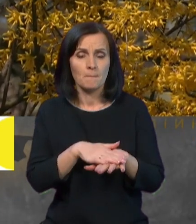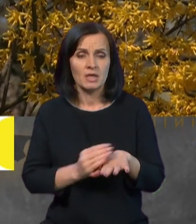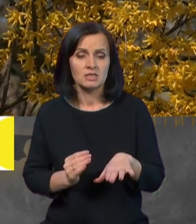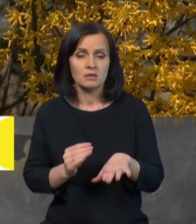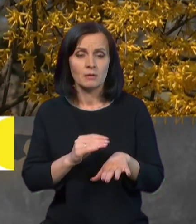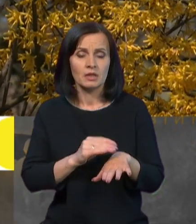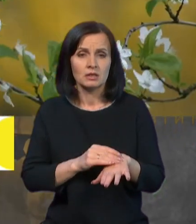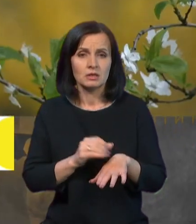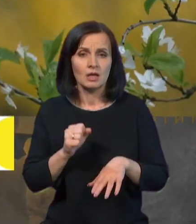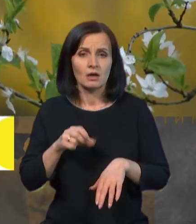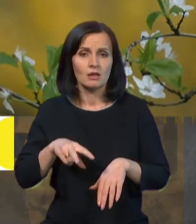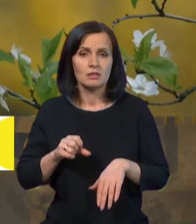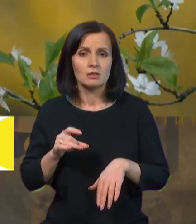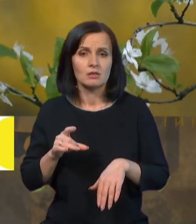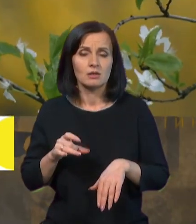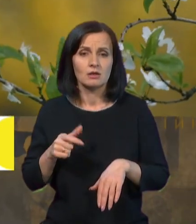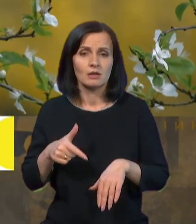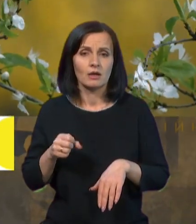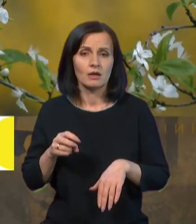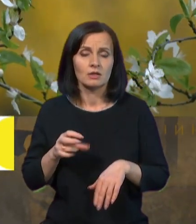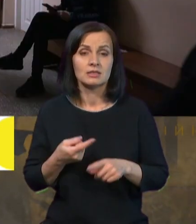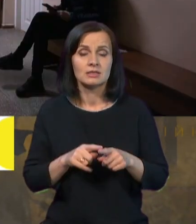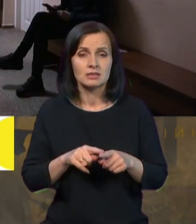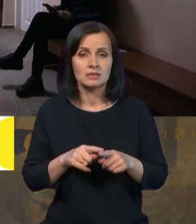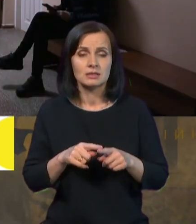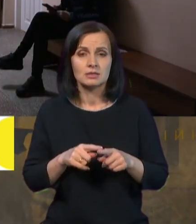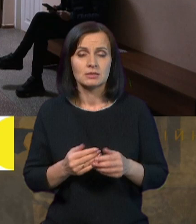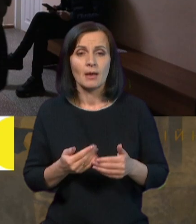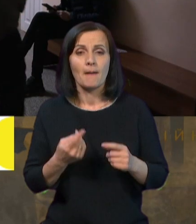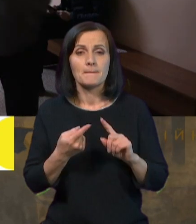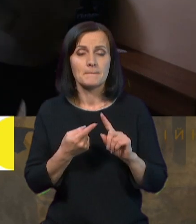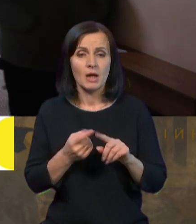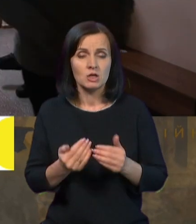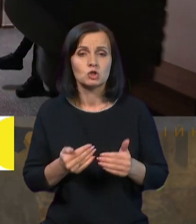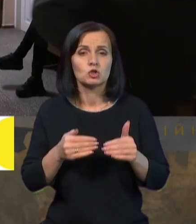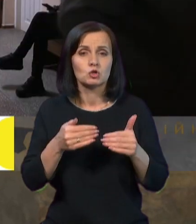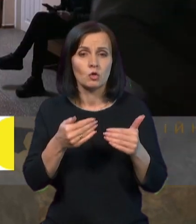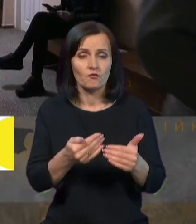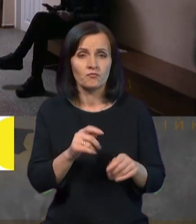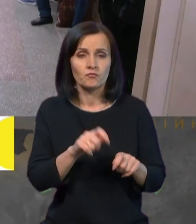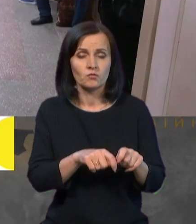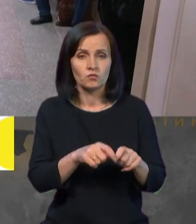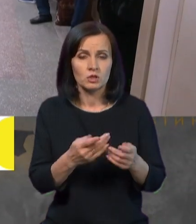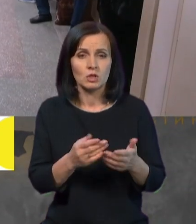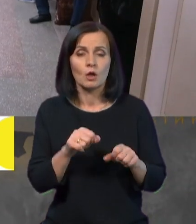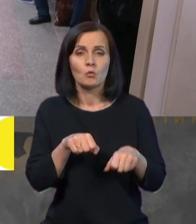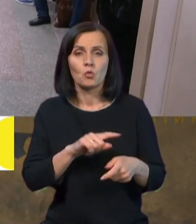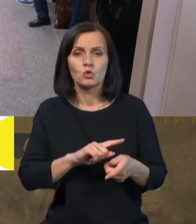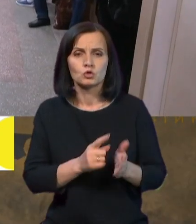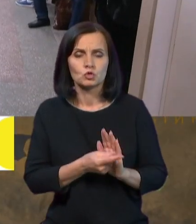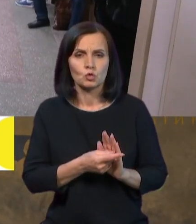алергену. Це перший тип алерготестування, який дозволяє нам встановити алергічну реакцію негайного типу.